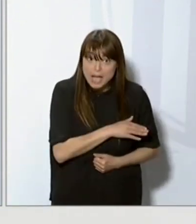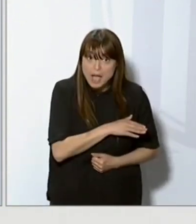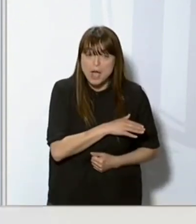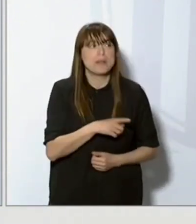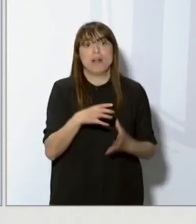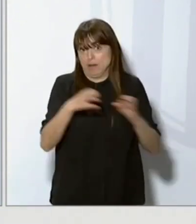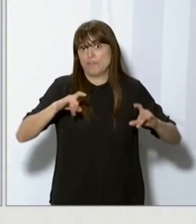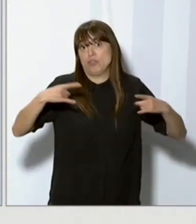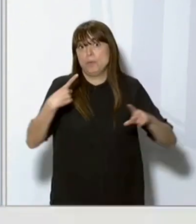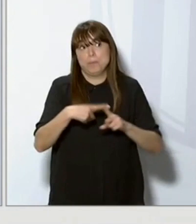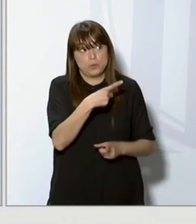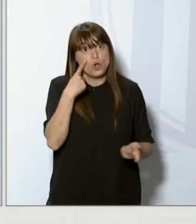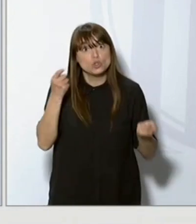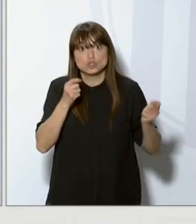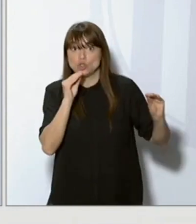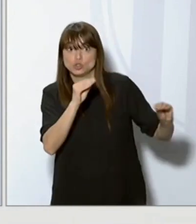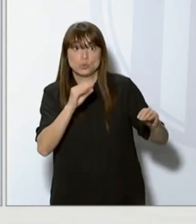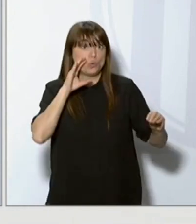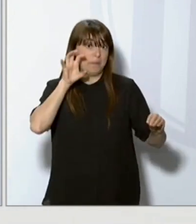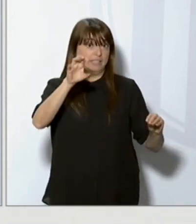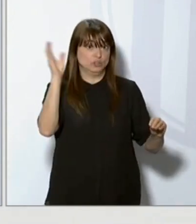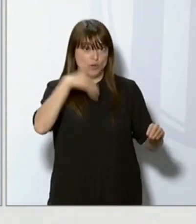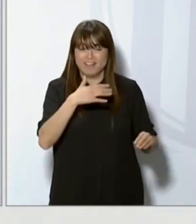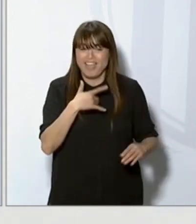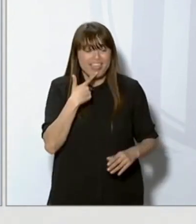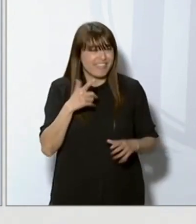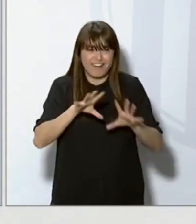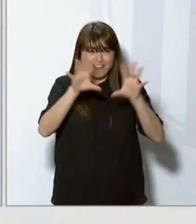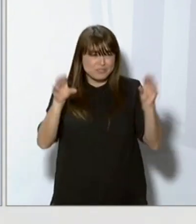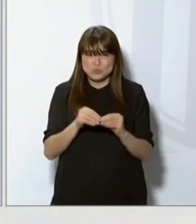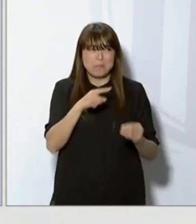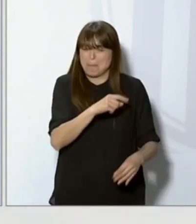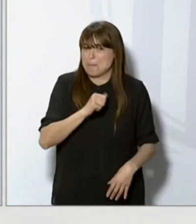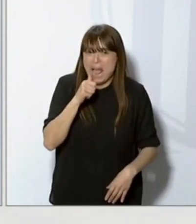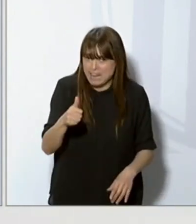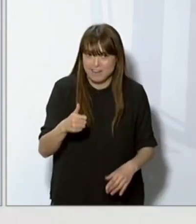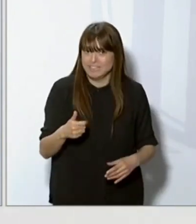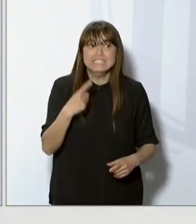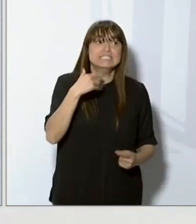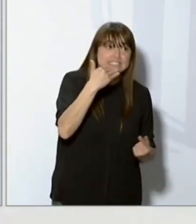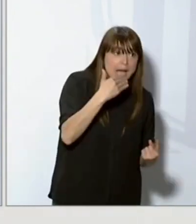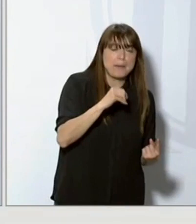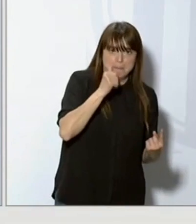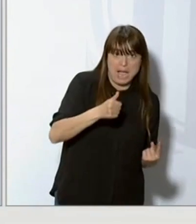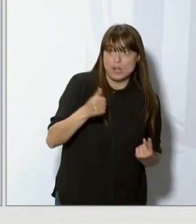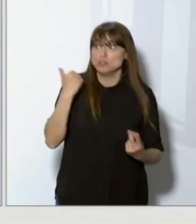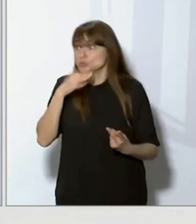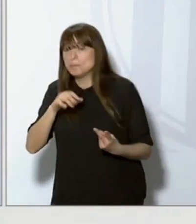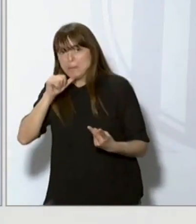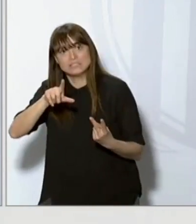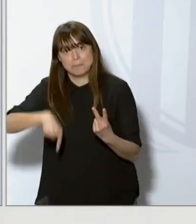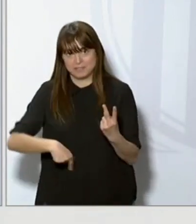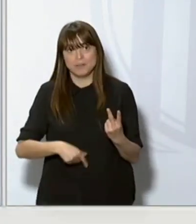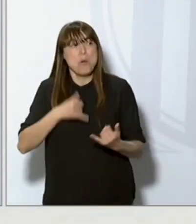no controlen ni el seu propi estat. Per tant, tot es resumeix amb massa interrogants i massa